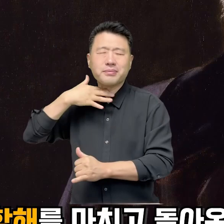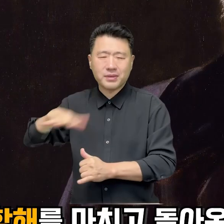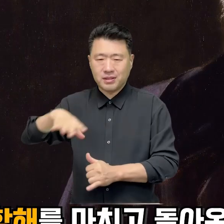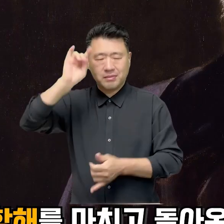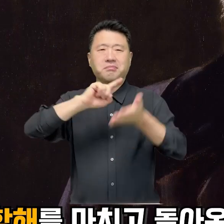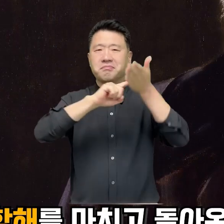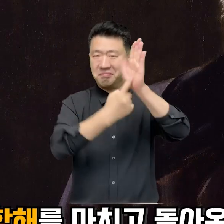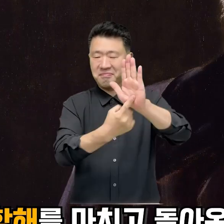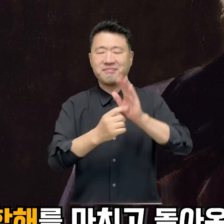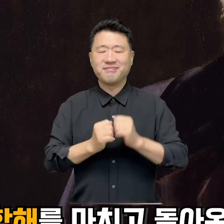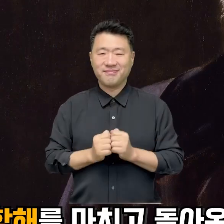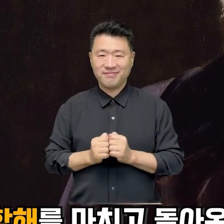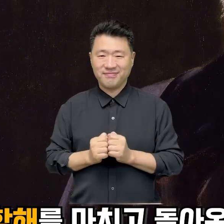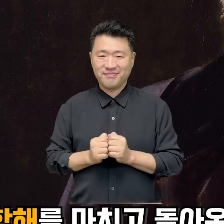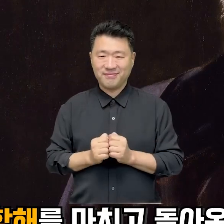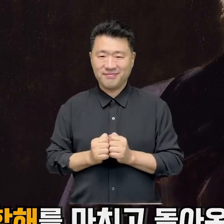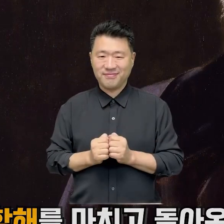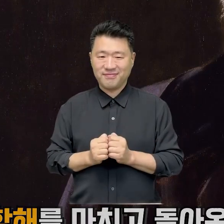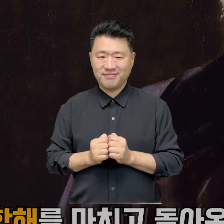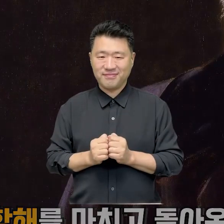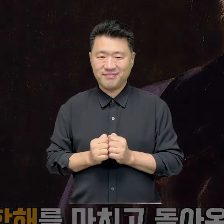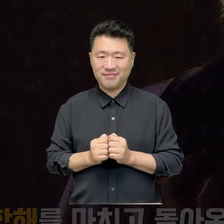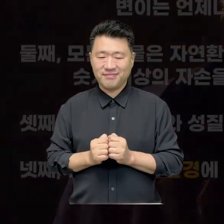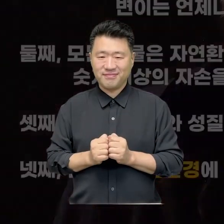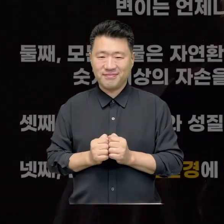대해 누구도 생각하지 못한 이론을 내놓았다.